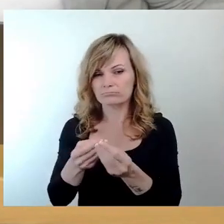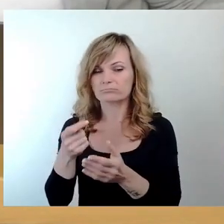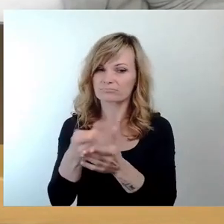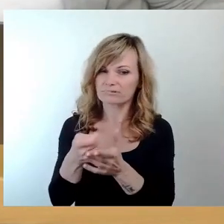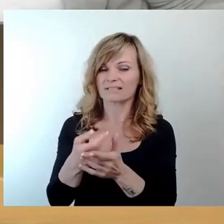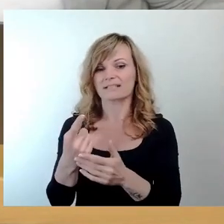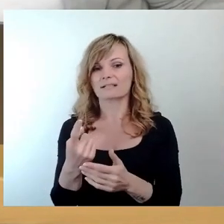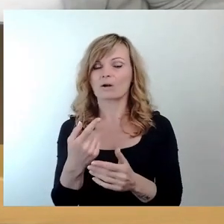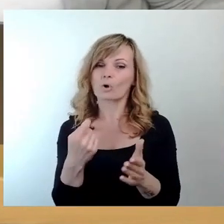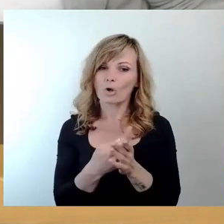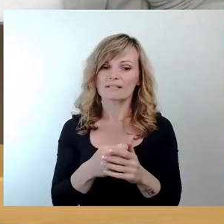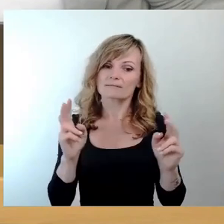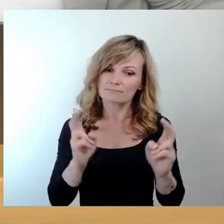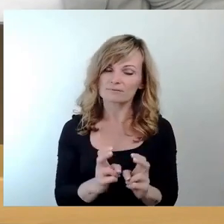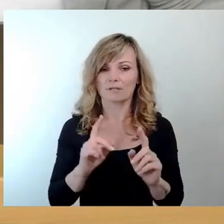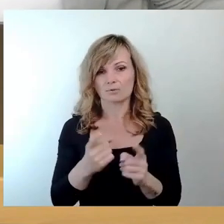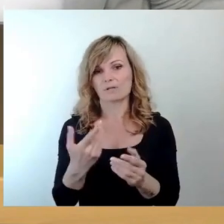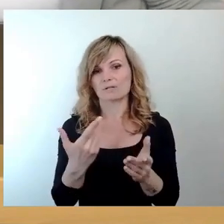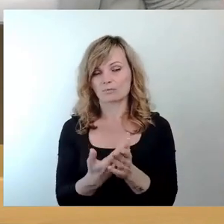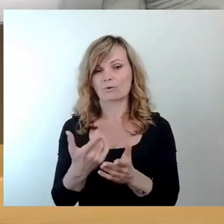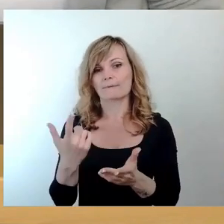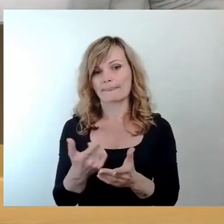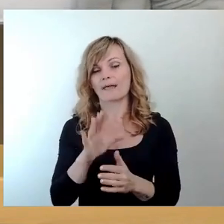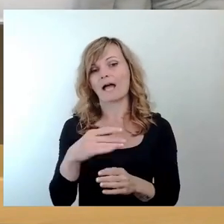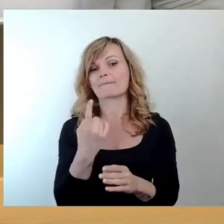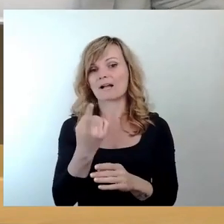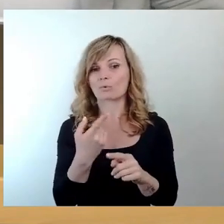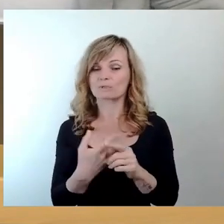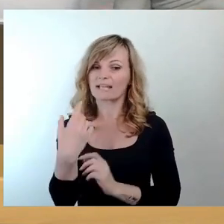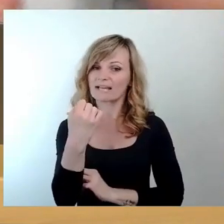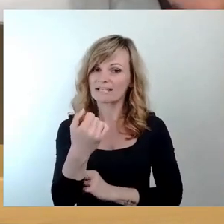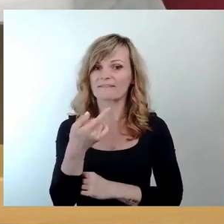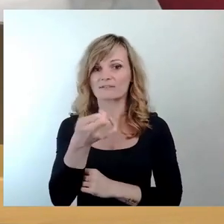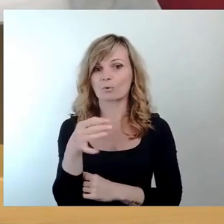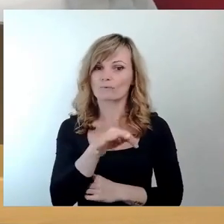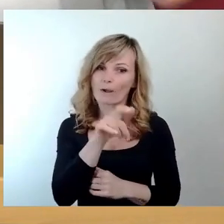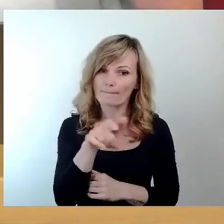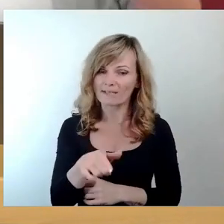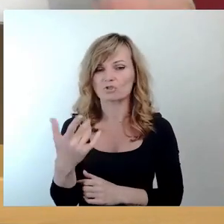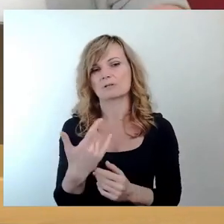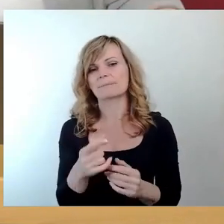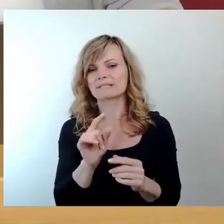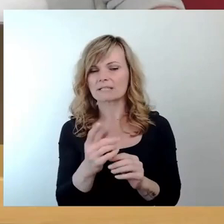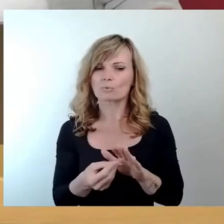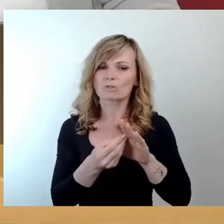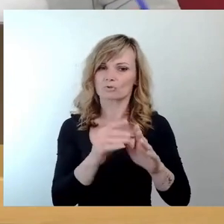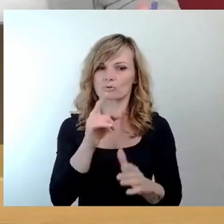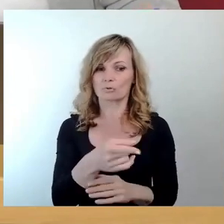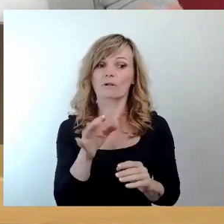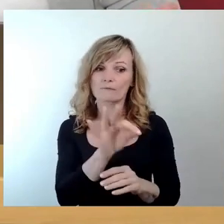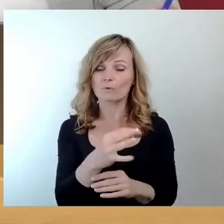und den Beitrag zur Bezahlung der Abfall- und Energieversorgung für die Menschen in Dresdenschaft, insbesondere für die Wärmeversorgung.